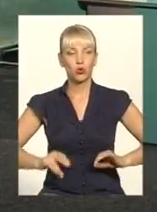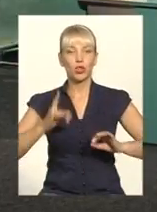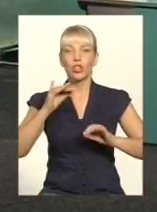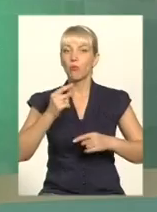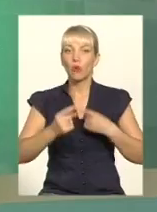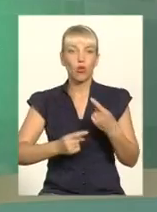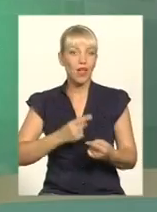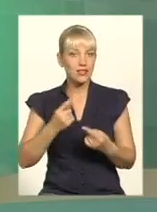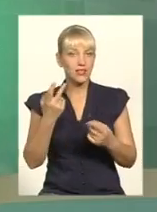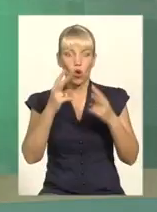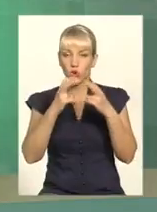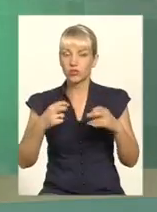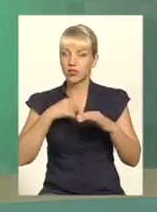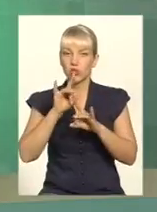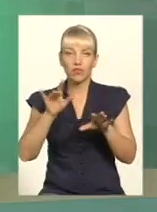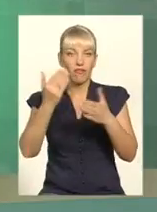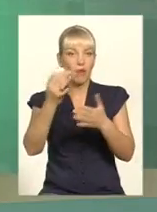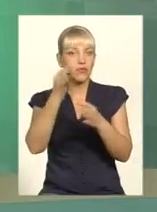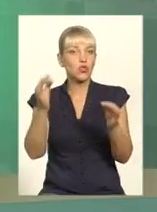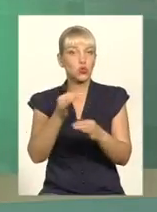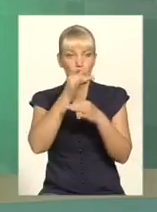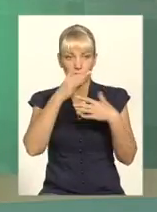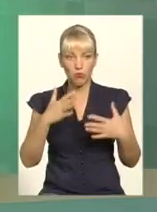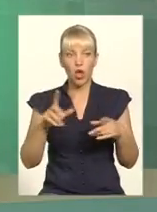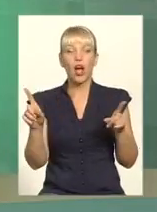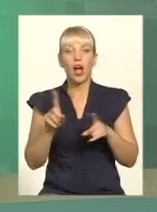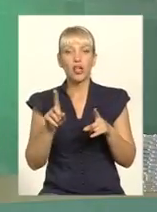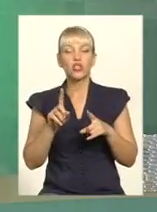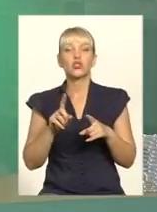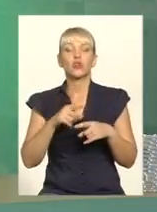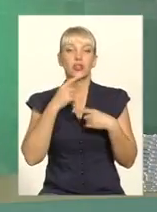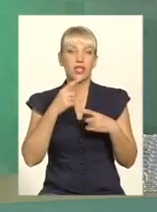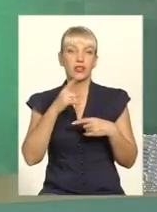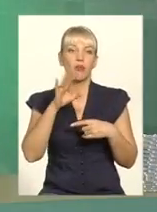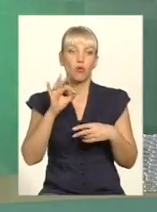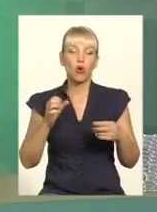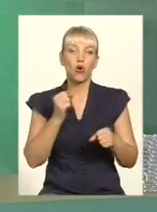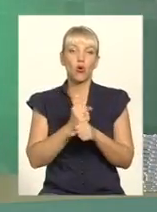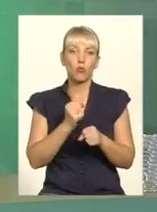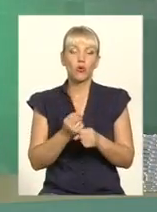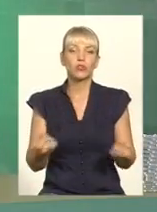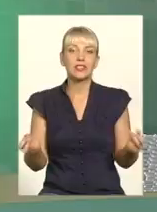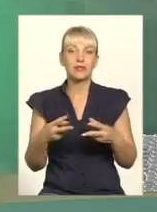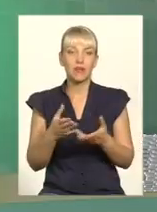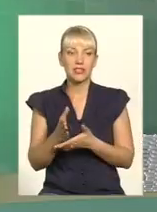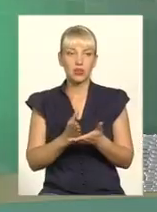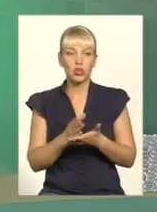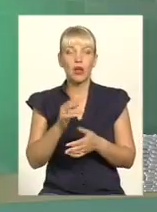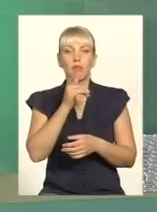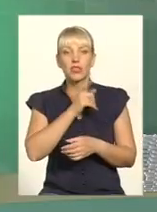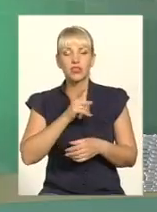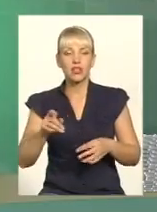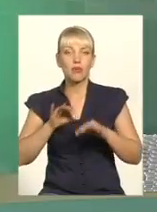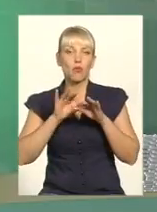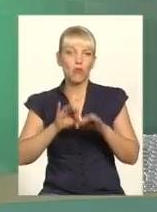жаль, не можу. А що стосується роботи спецслужб, в тому числі миліції СБУ, по охороні громадського порядку під час проведення масових заходів,